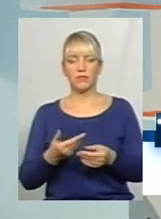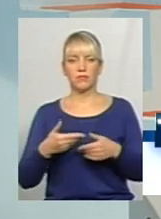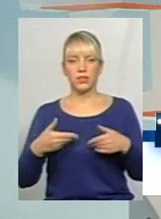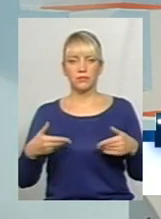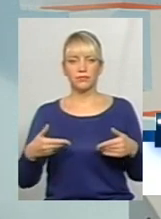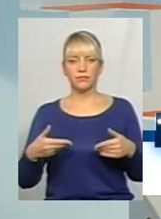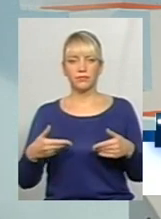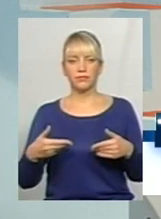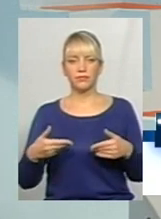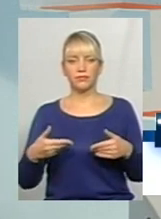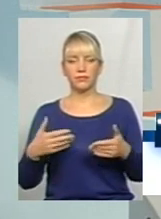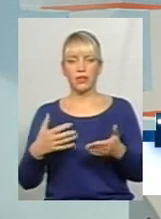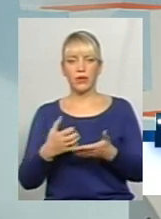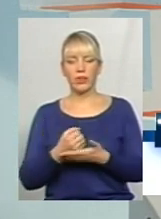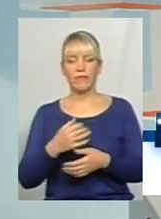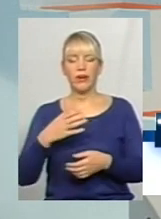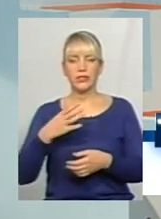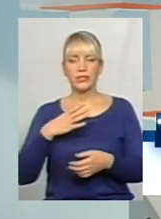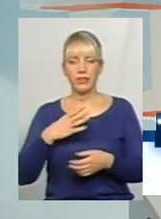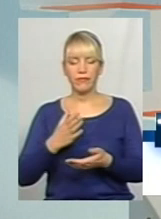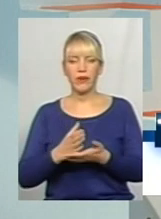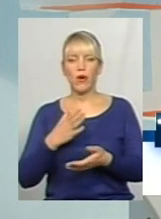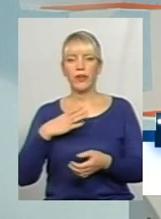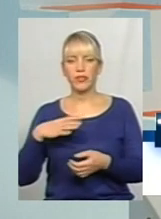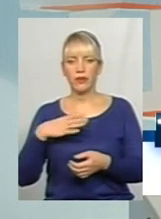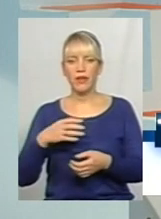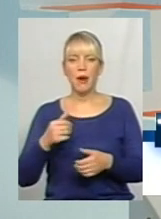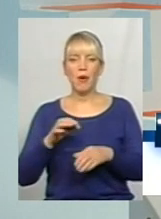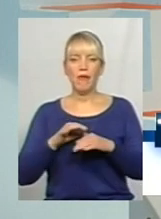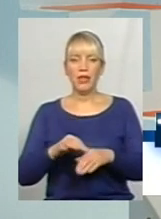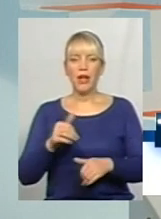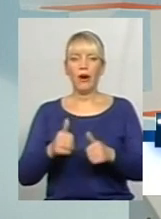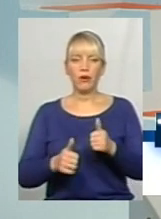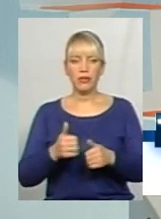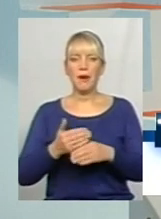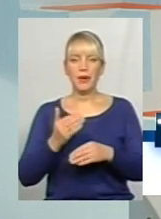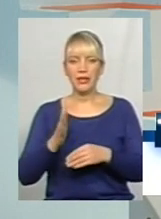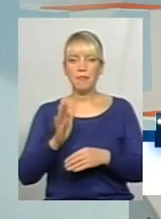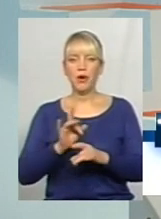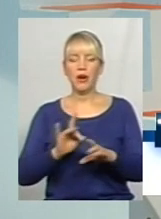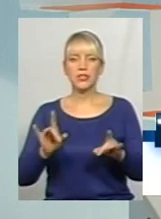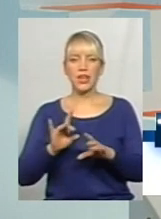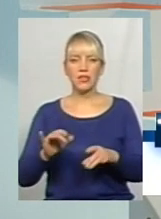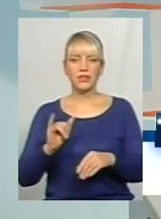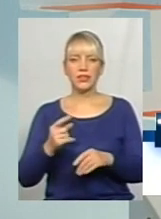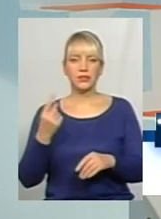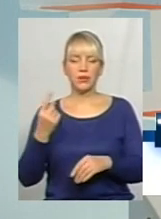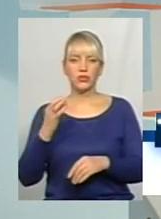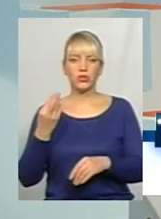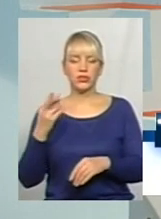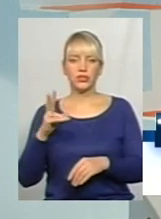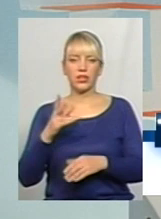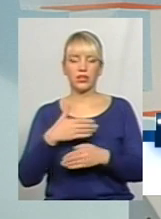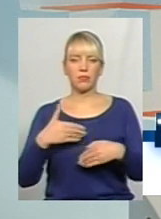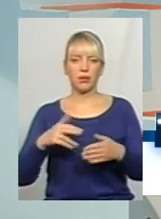знаходимося в очікуванні проведення конкурсу, на це я пізніше розкажу. І з 1 січня, як ми